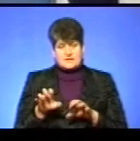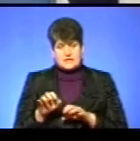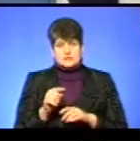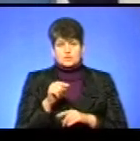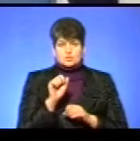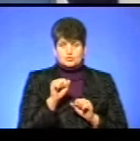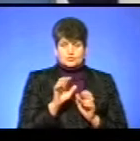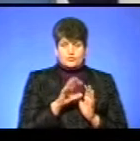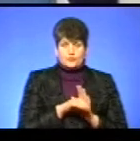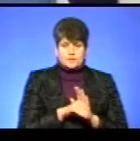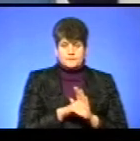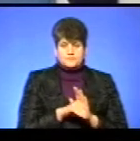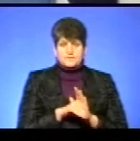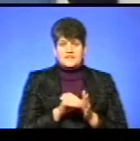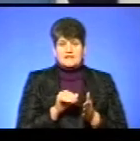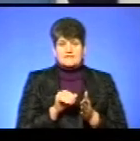відходи